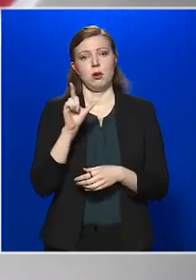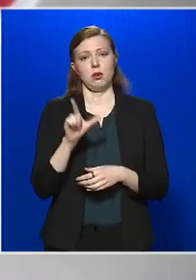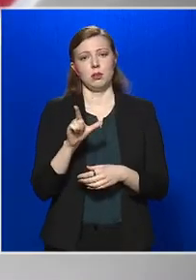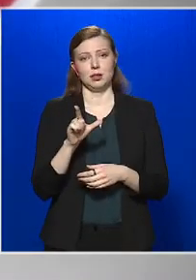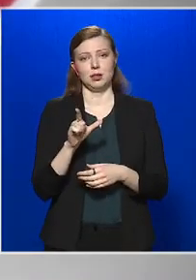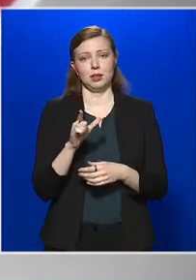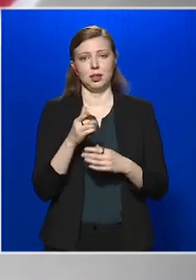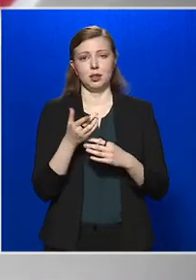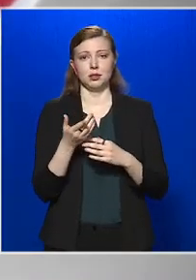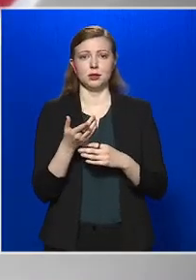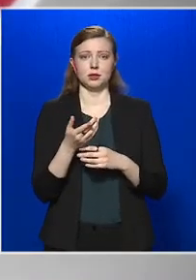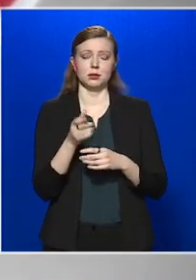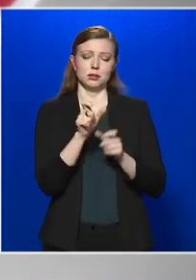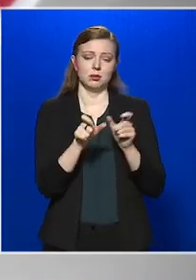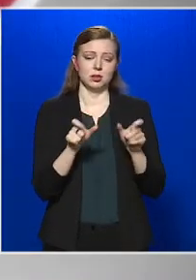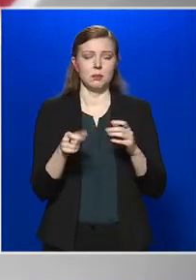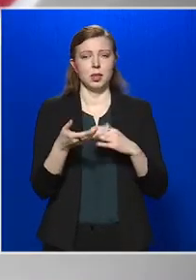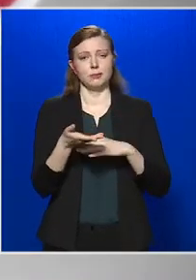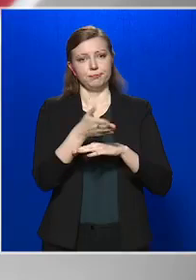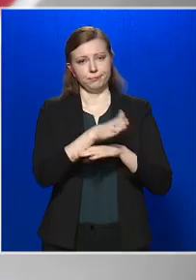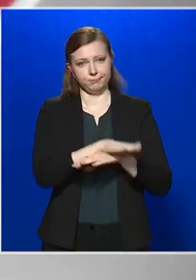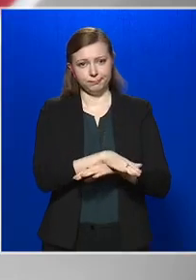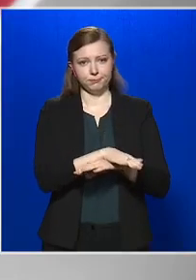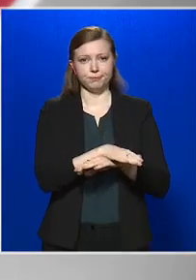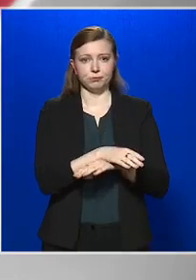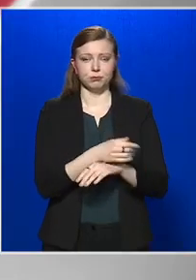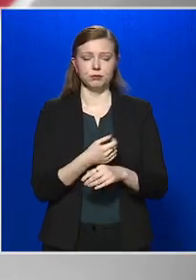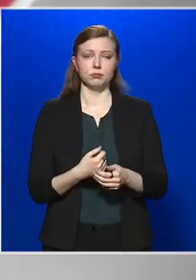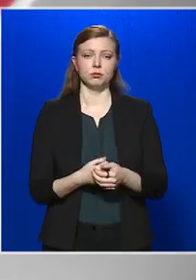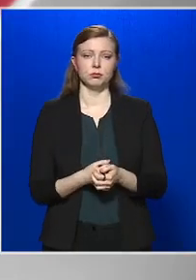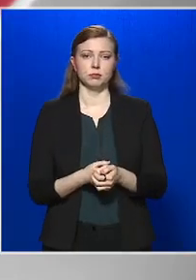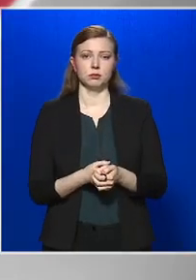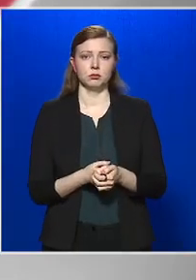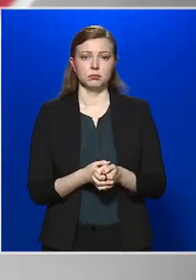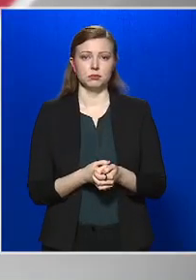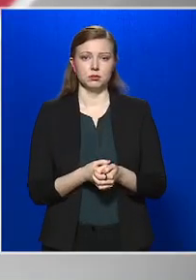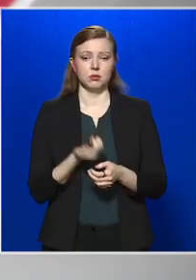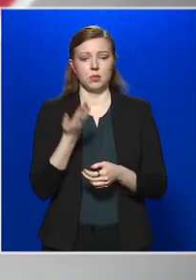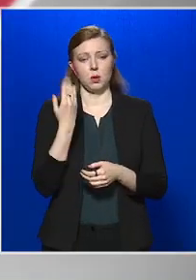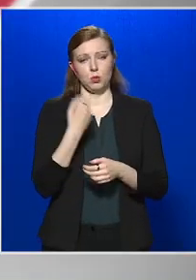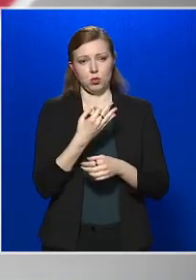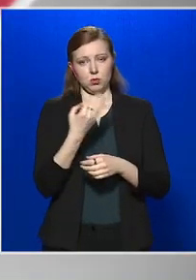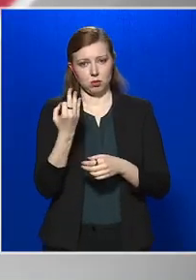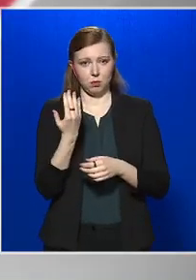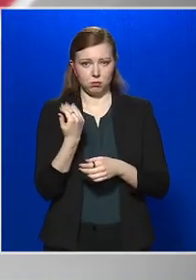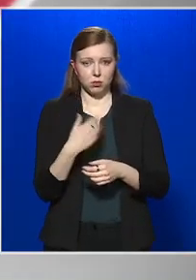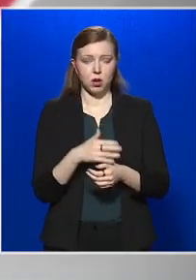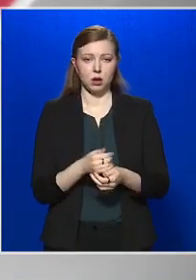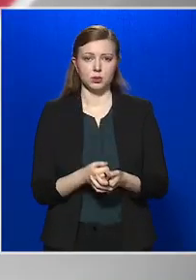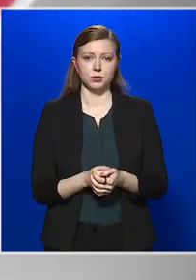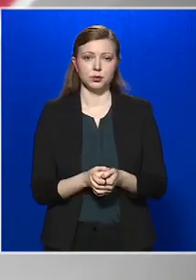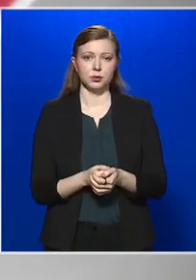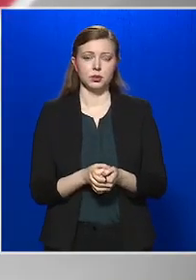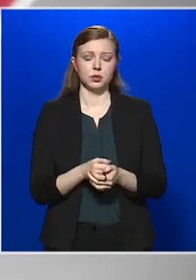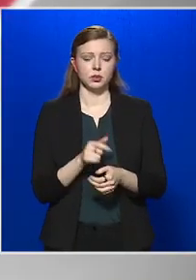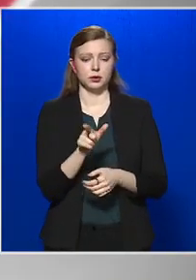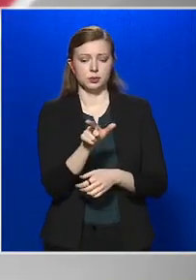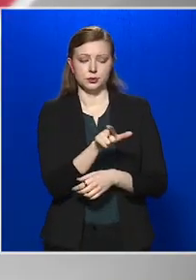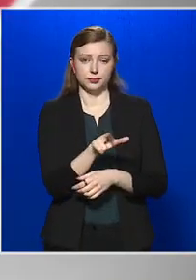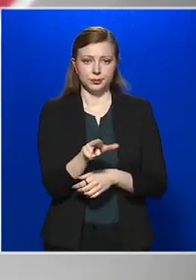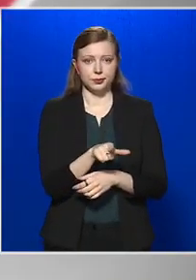elhúnyt személyről számolhatok be az elmúlt 24 órában, akik